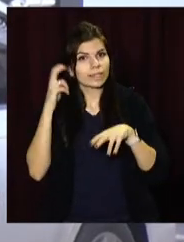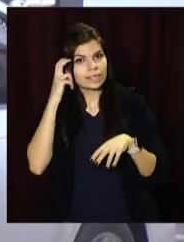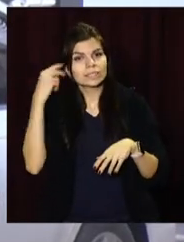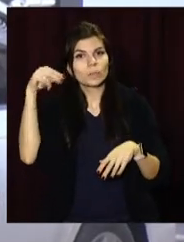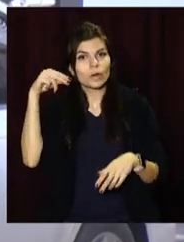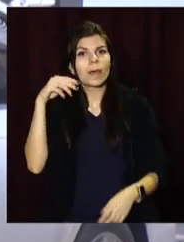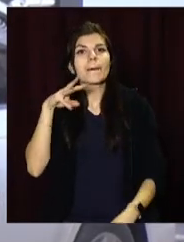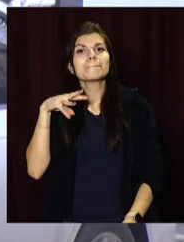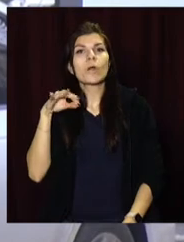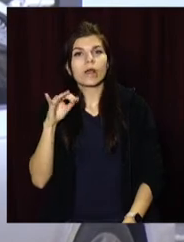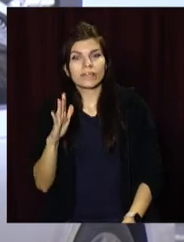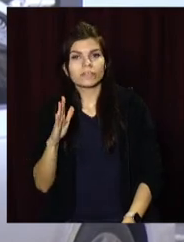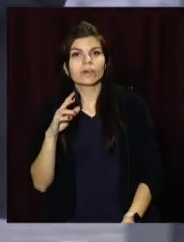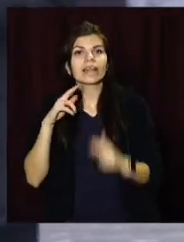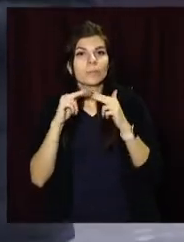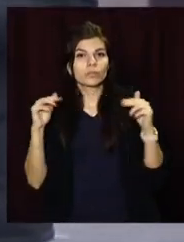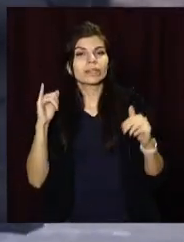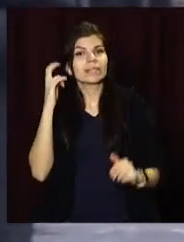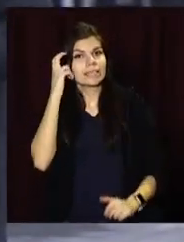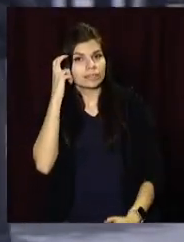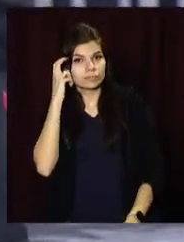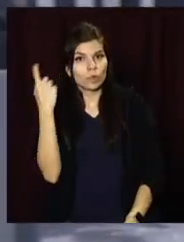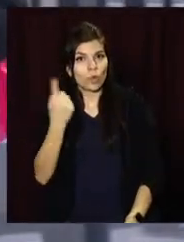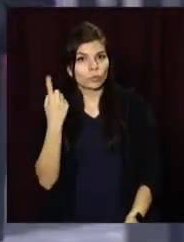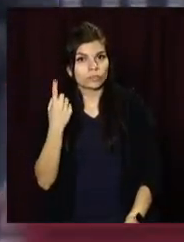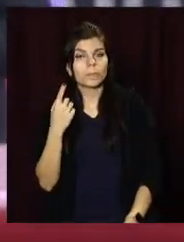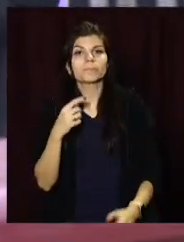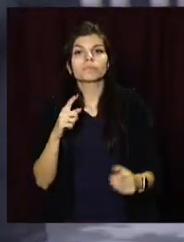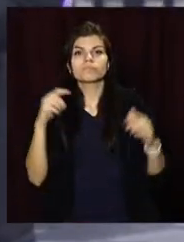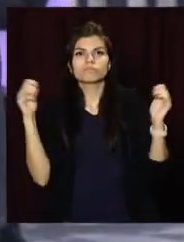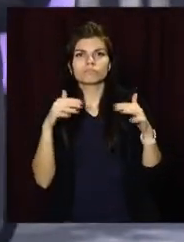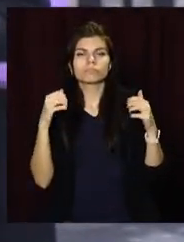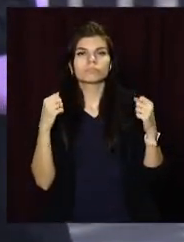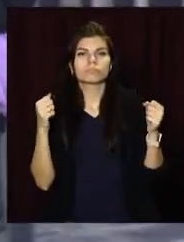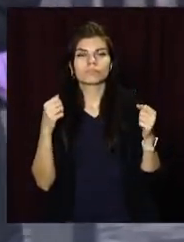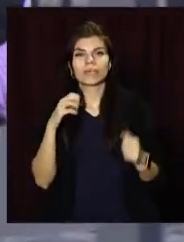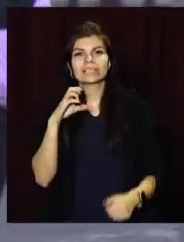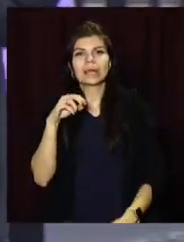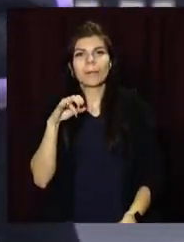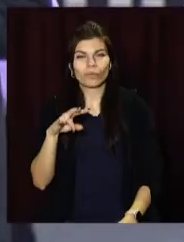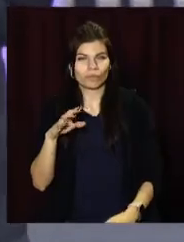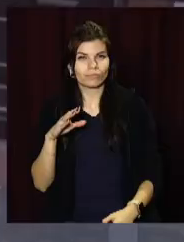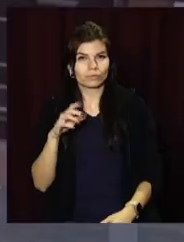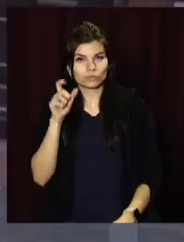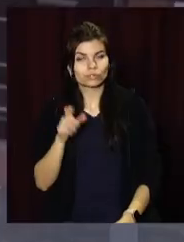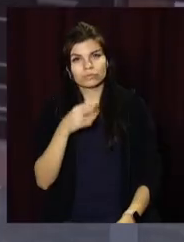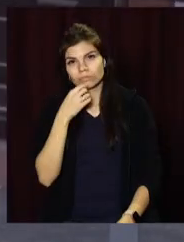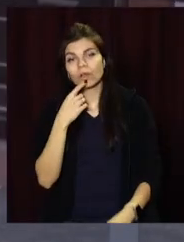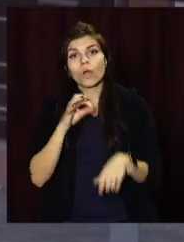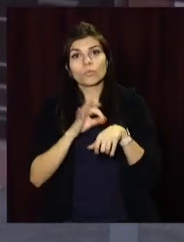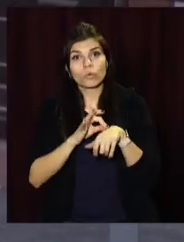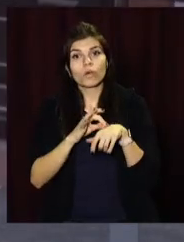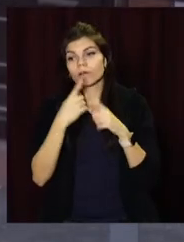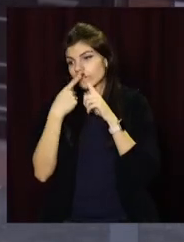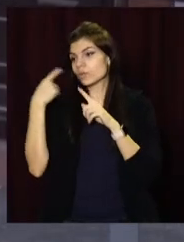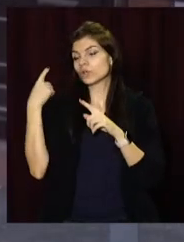Запорізькій, Миколаївській, Дніпропетровській та Київських областях. На брифінгу міністр охорони здоров'я Максим Степанов зазначив, кількість захворілих